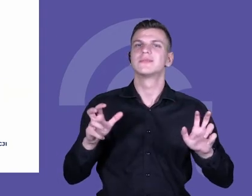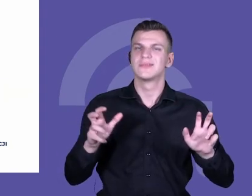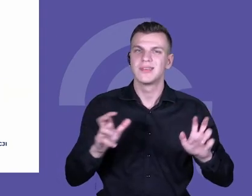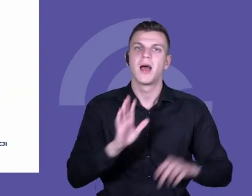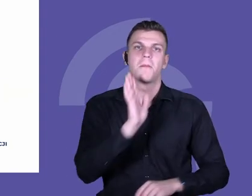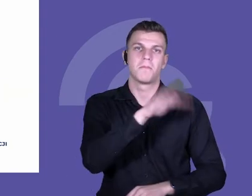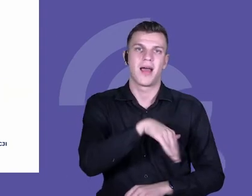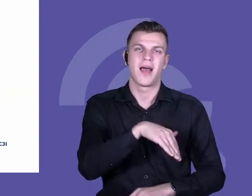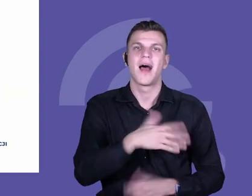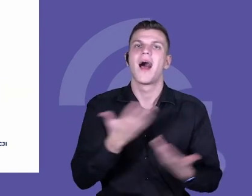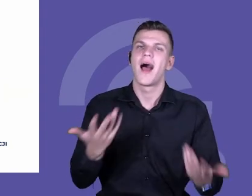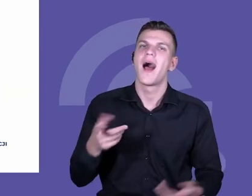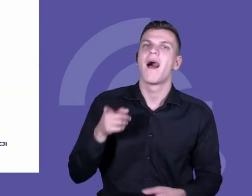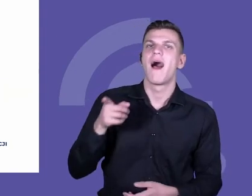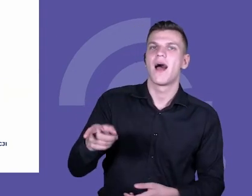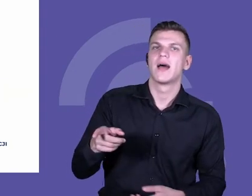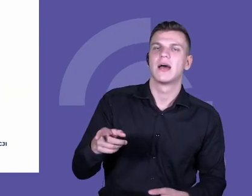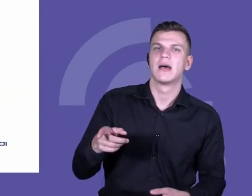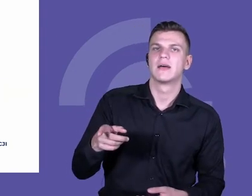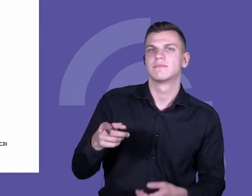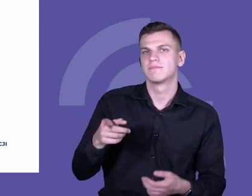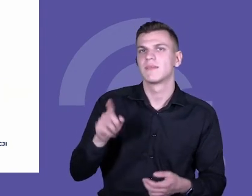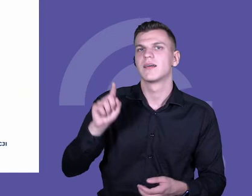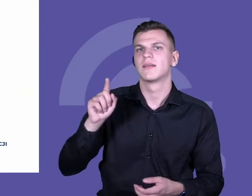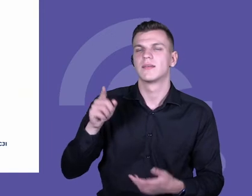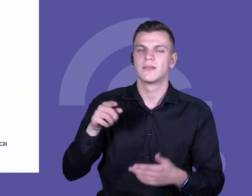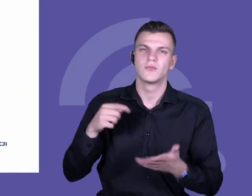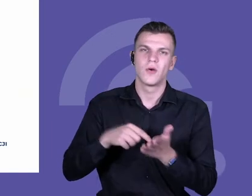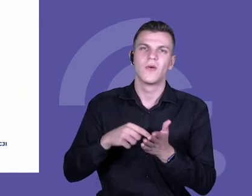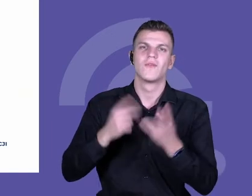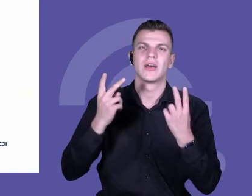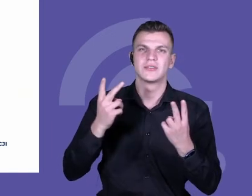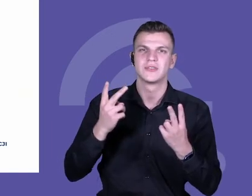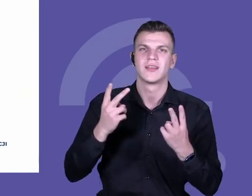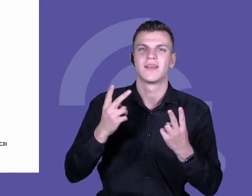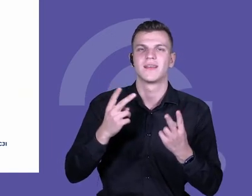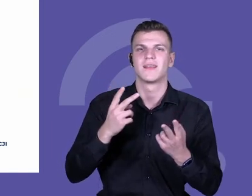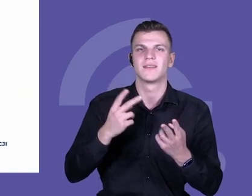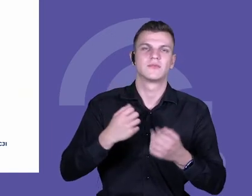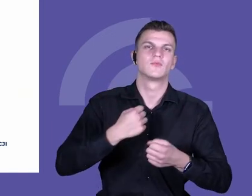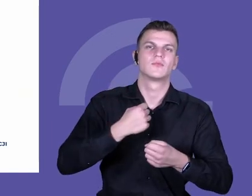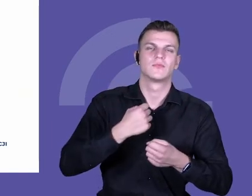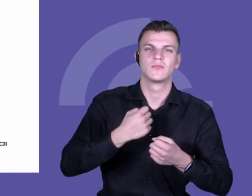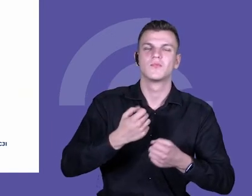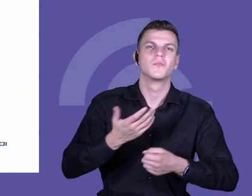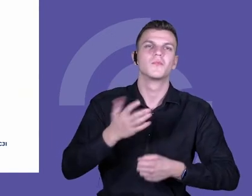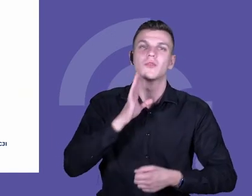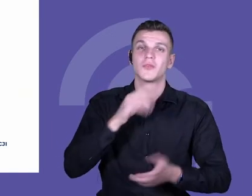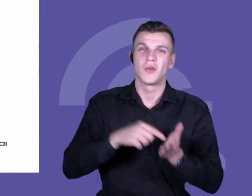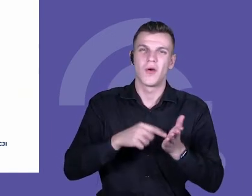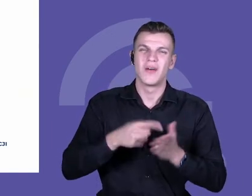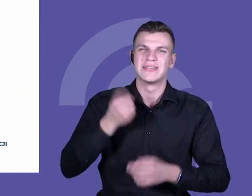koherencja polityki działania, praktyki jest fundamentalna dla stworzenia takiego